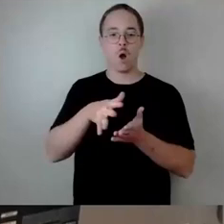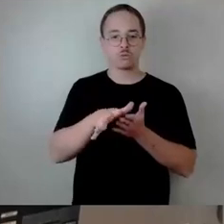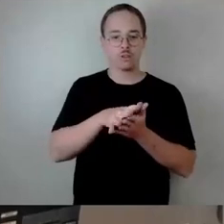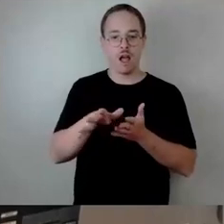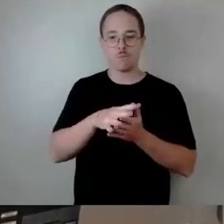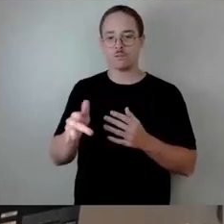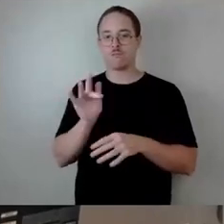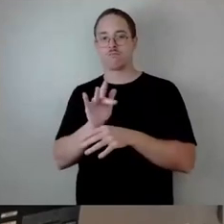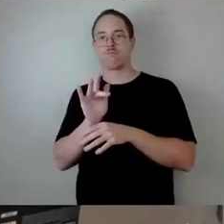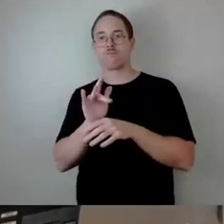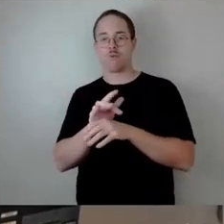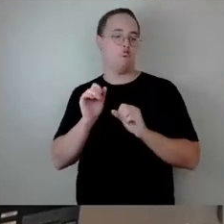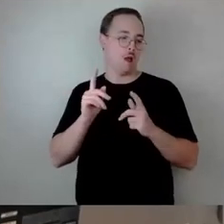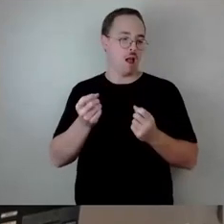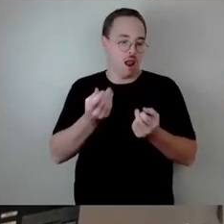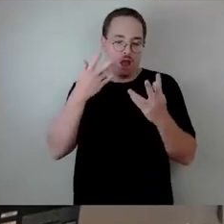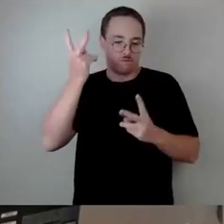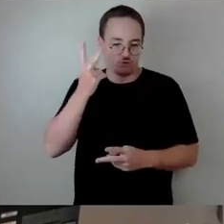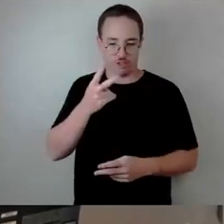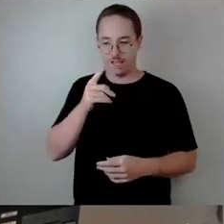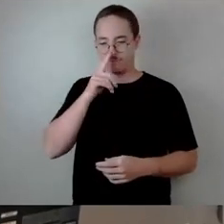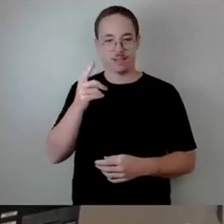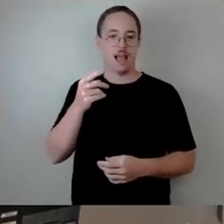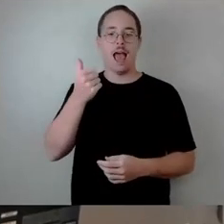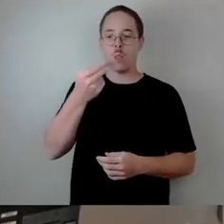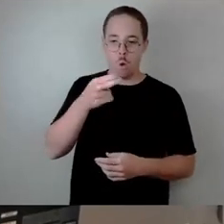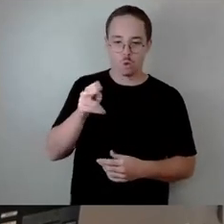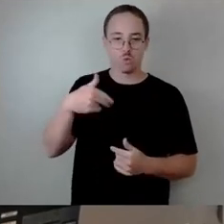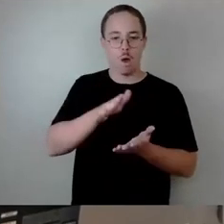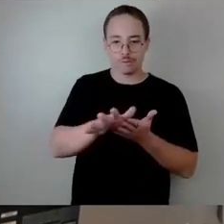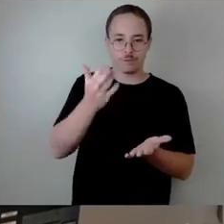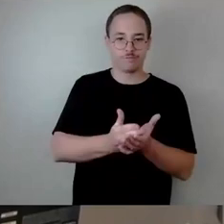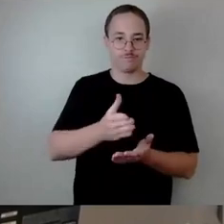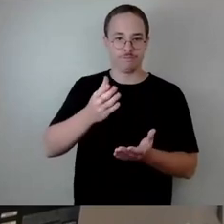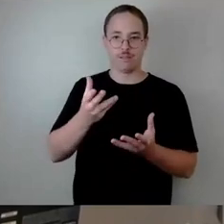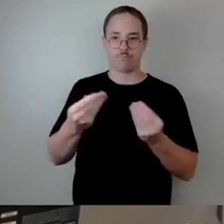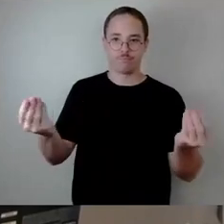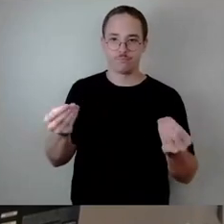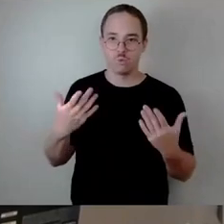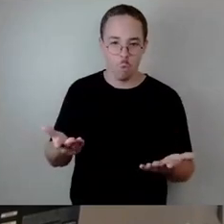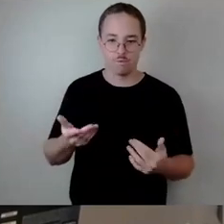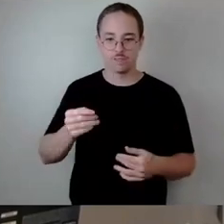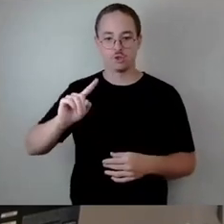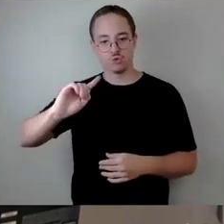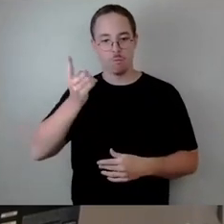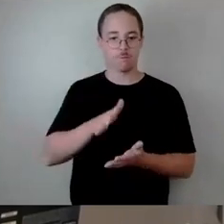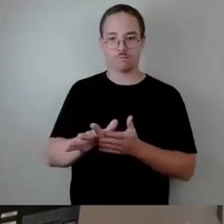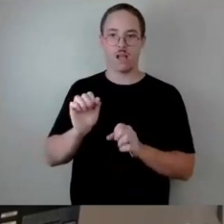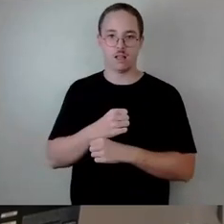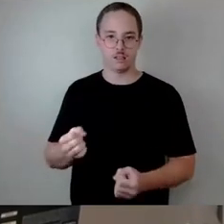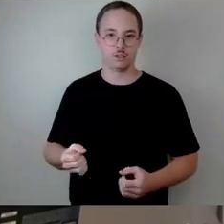kann jeden Euro nur einmal ausgeben, das weiß man immer alles. Man kann aber auch Investitionen über Kredite finanzieren, Stichwort